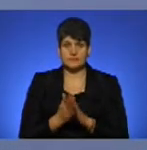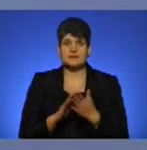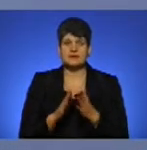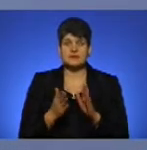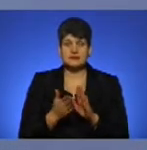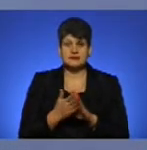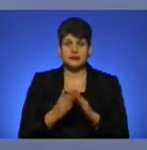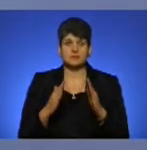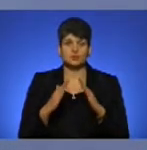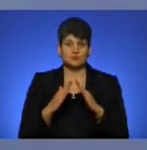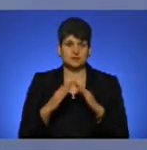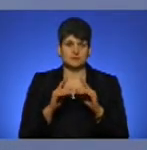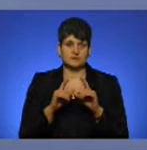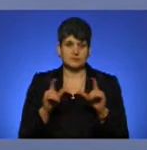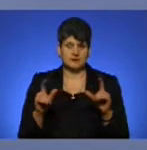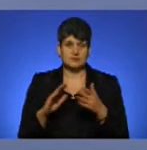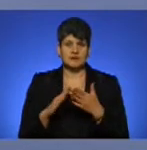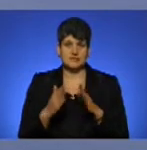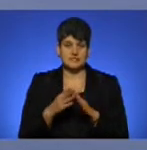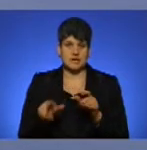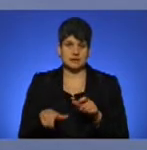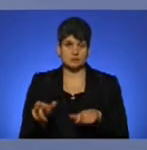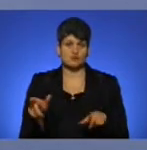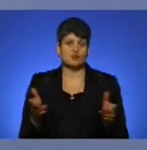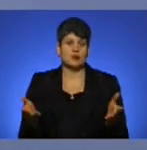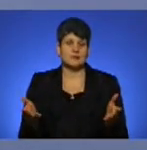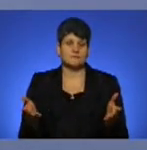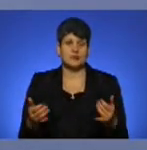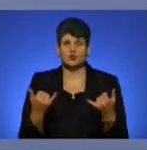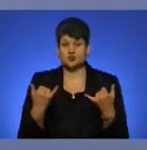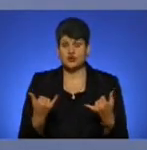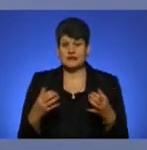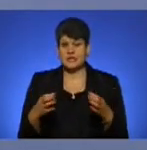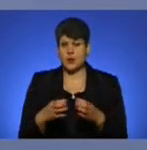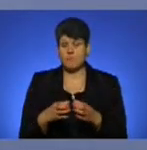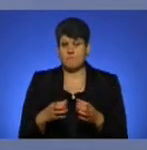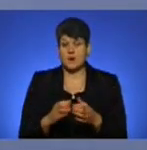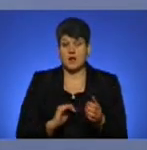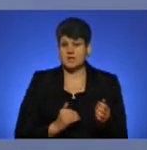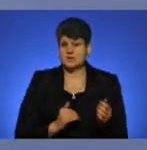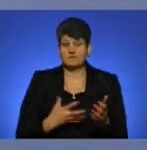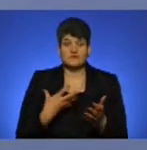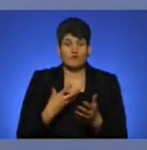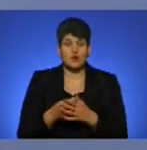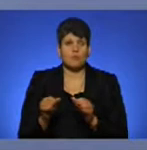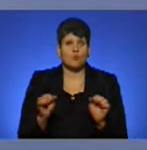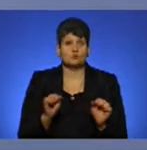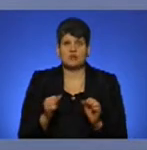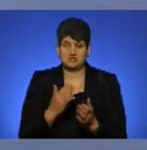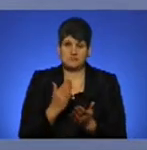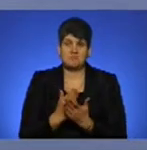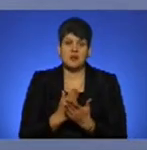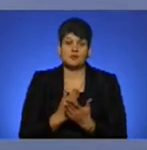аеровокзалу, стан злітно-посадкової смуги. Сучасні вікомпанії у своєму розпорядженні мають